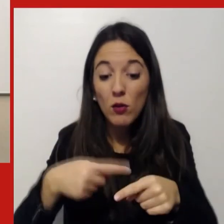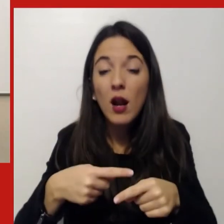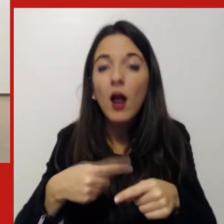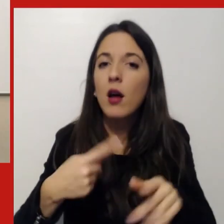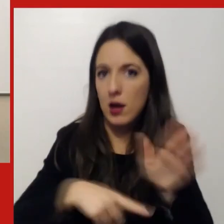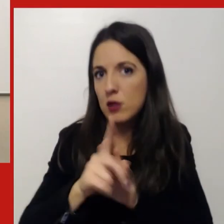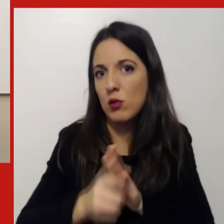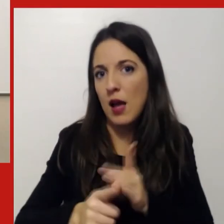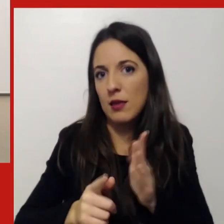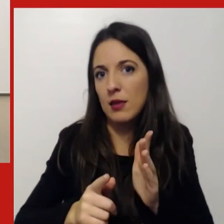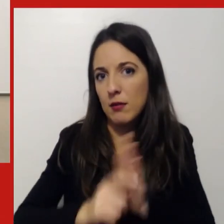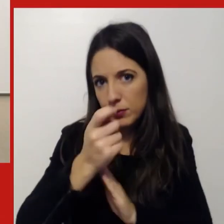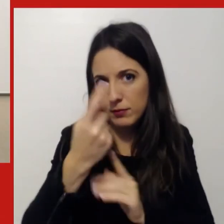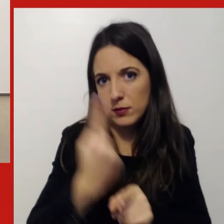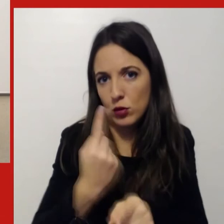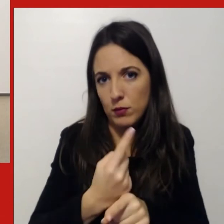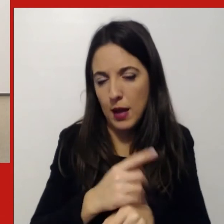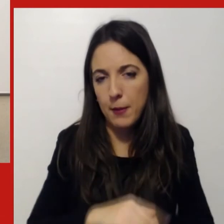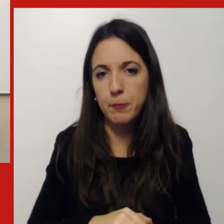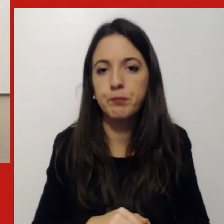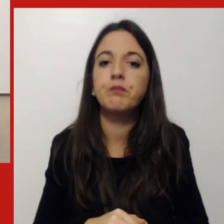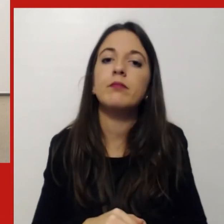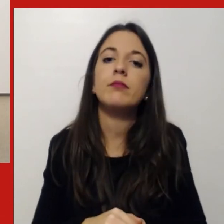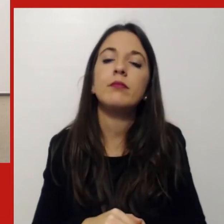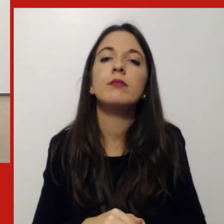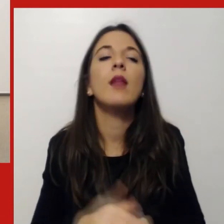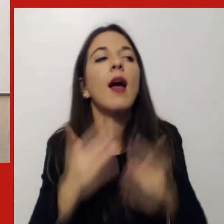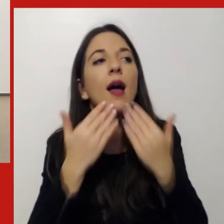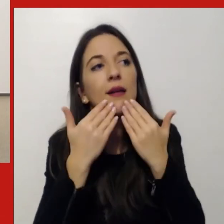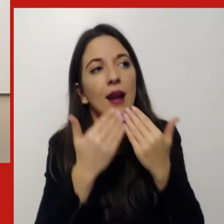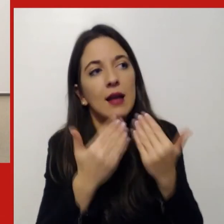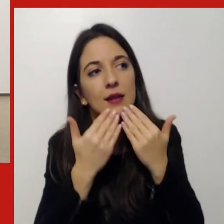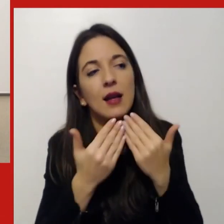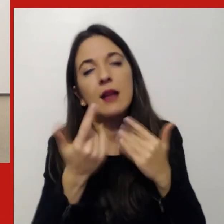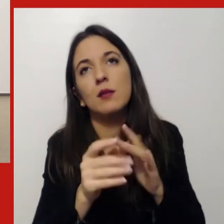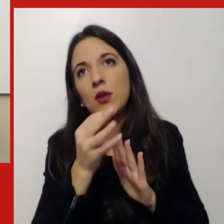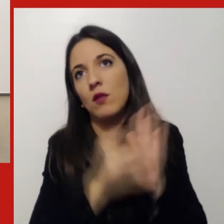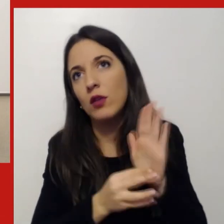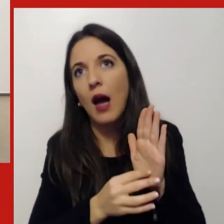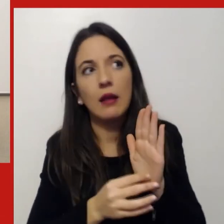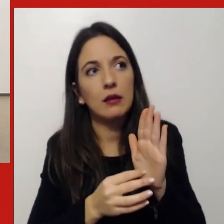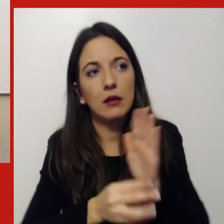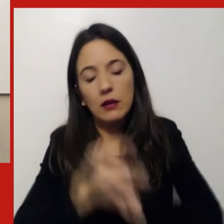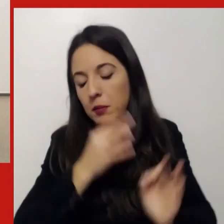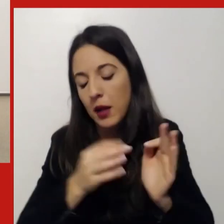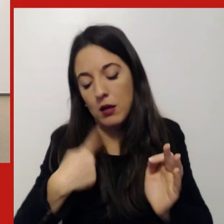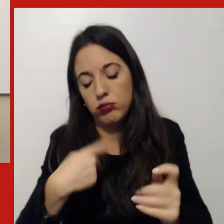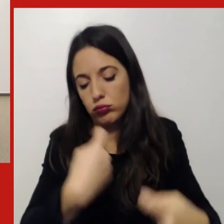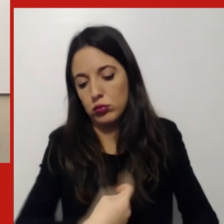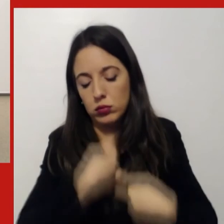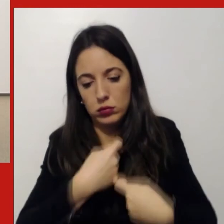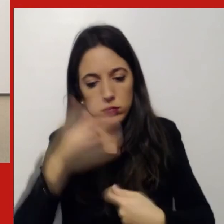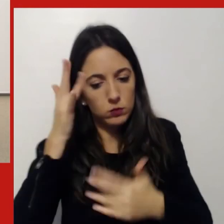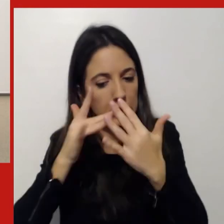per i dati per gli spunti e le considerazioni su dove andremo dove andrà il futuro perché sono sicuramente sempre di grandissimo stimolo e grandissimo